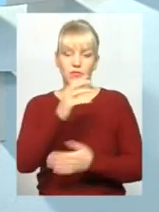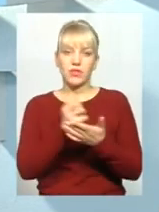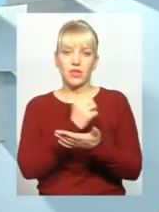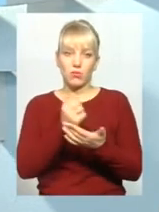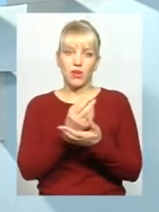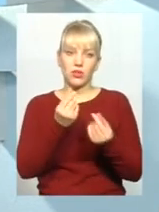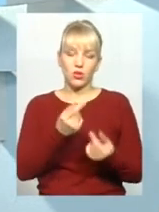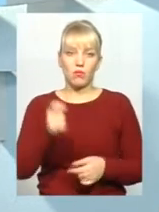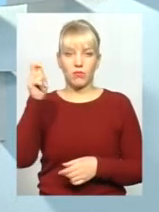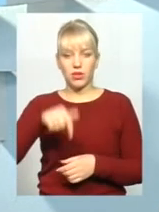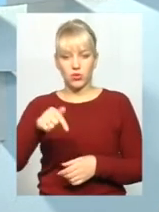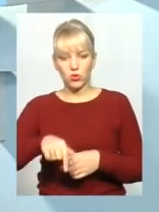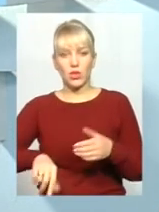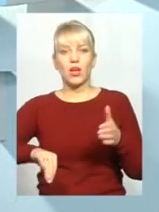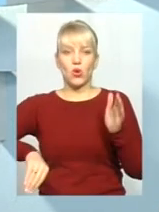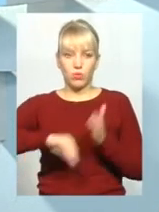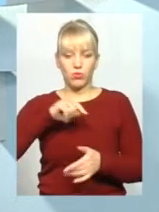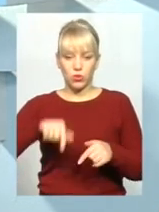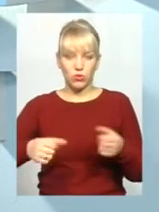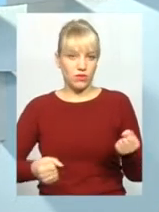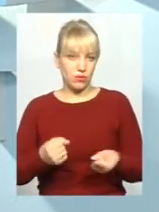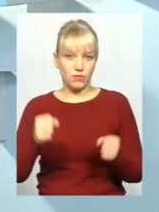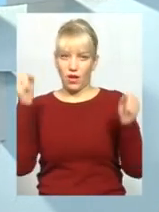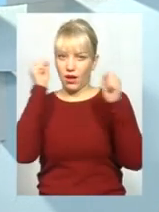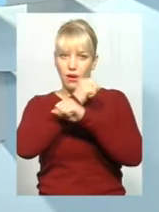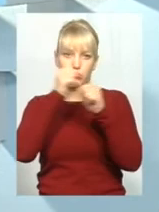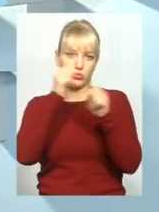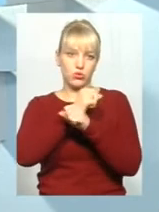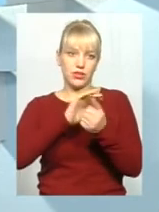гроші, приїхати сюди і тут купити автомобіль. Ну, абсурдна ситуація.